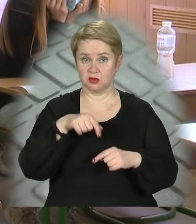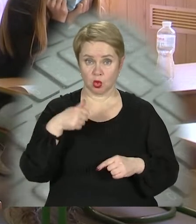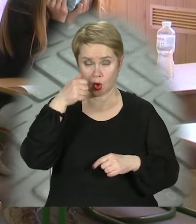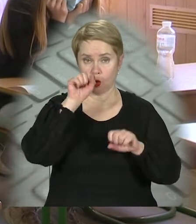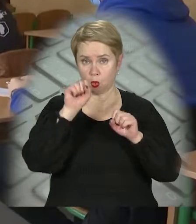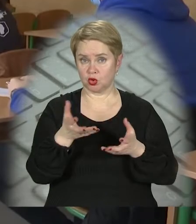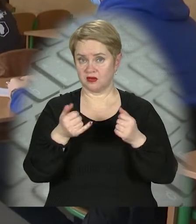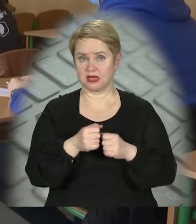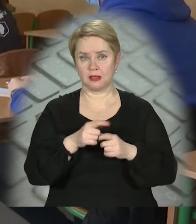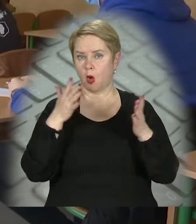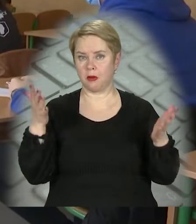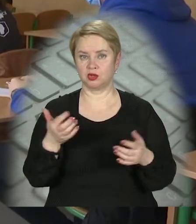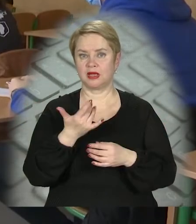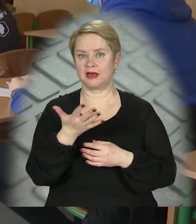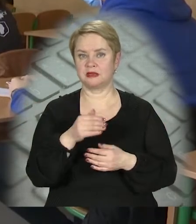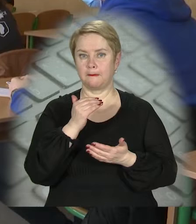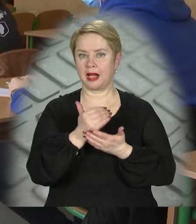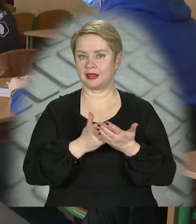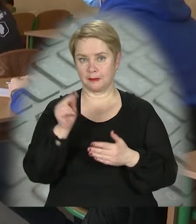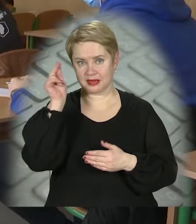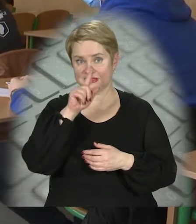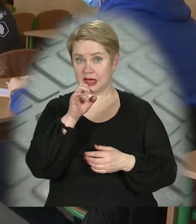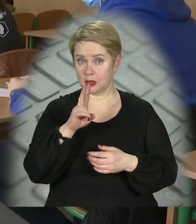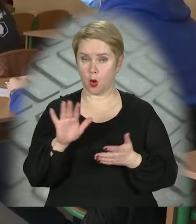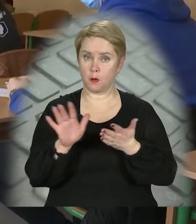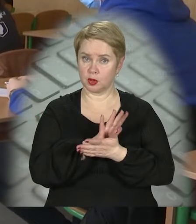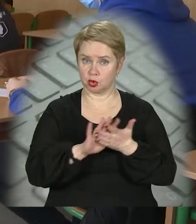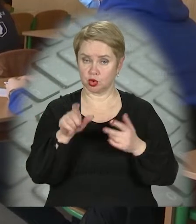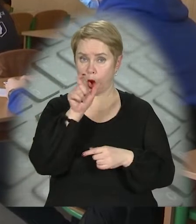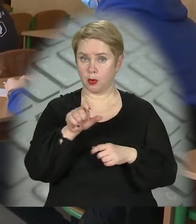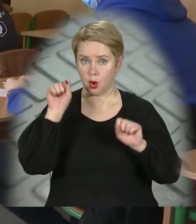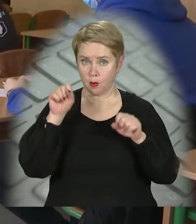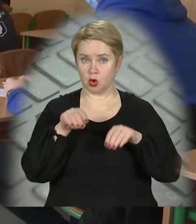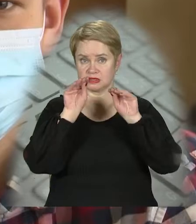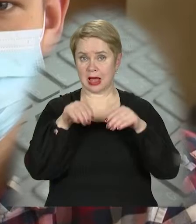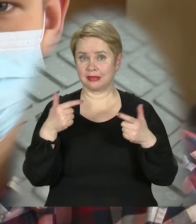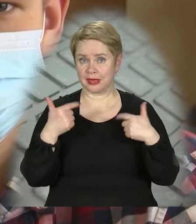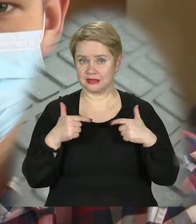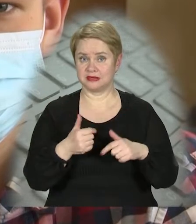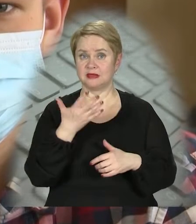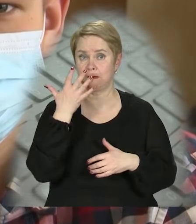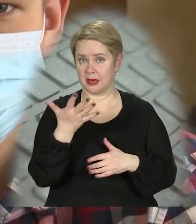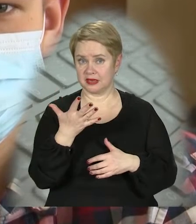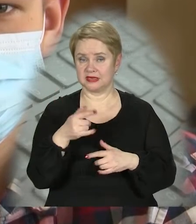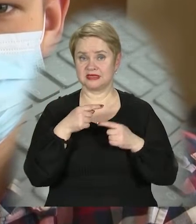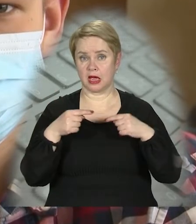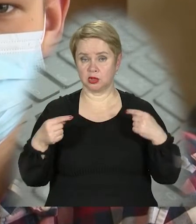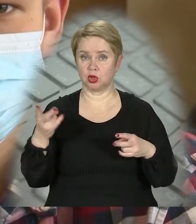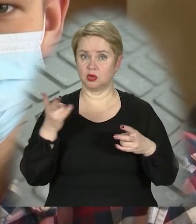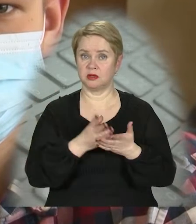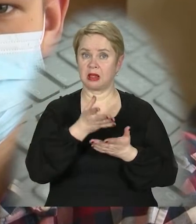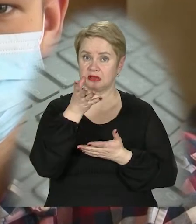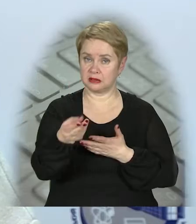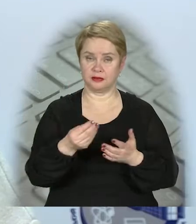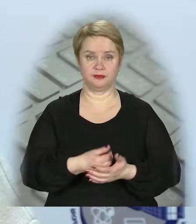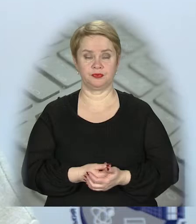році можна взяти необмежену кількість предметів для ЗНО. Безкаштовно абітурієнти можуть скласти екзамени з п'яти. За інші доведеться